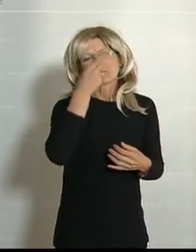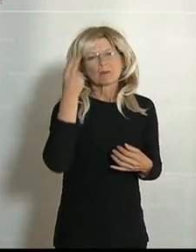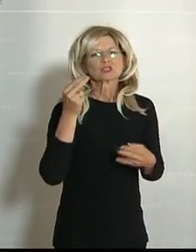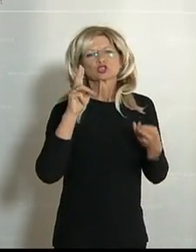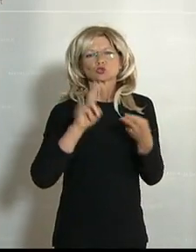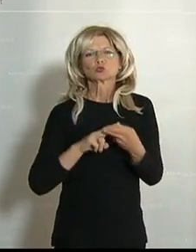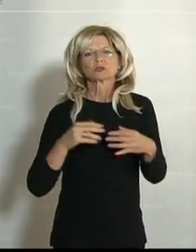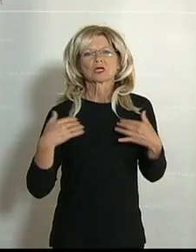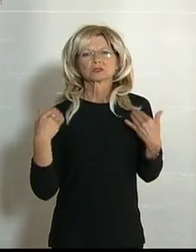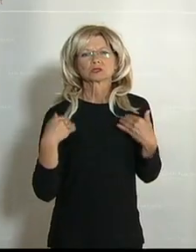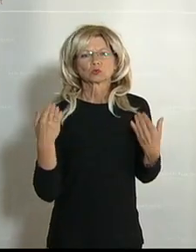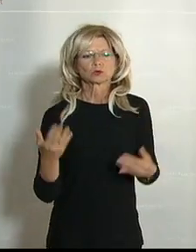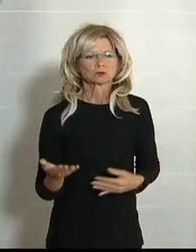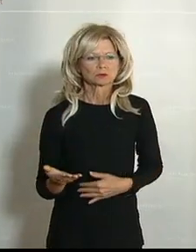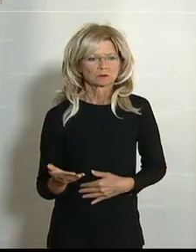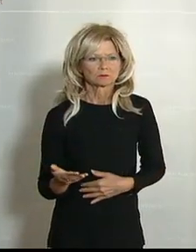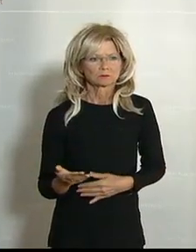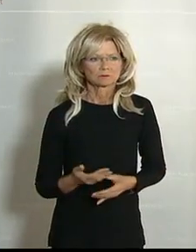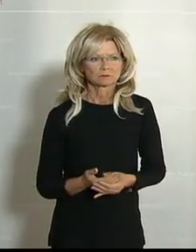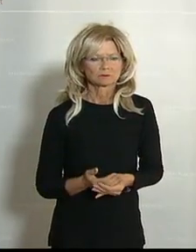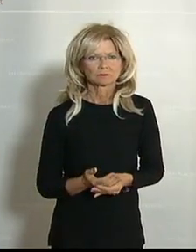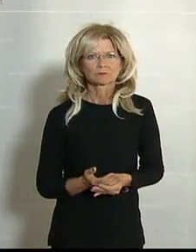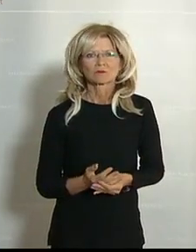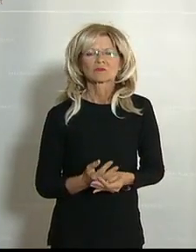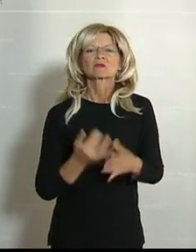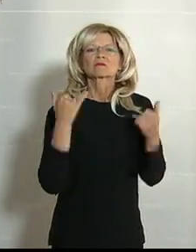Andreas Ottenschläger von der ÖVP war das mit einer tatsächlichen Berichtigung. Dank.